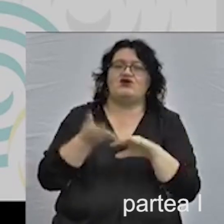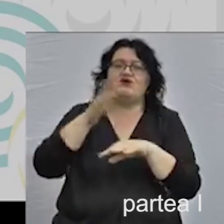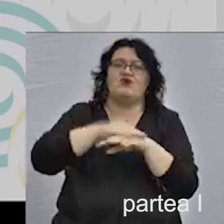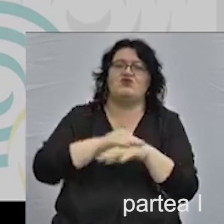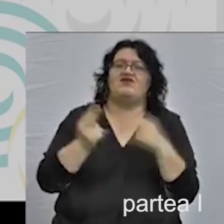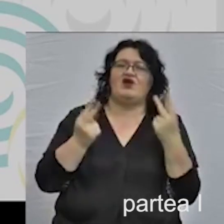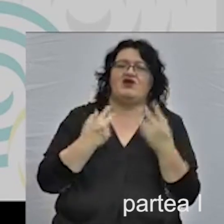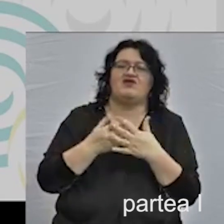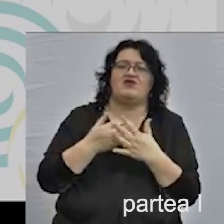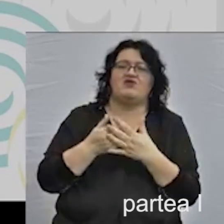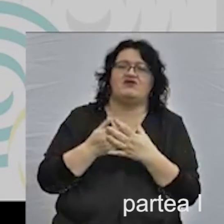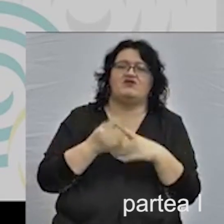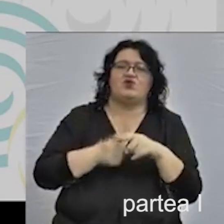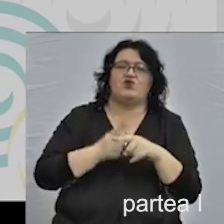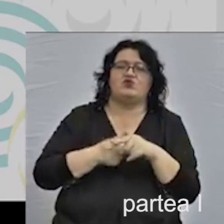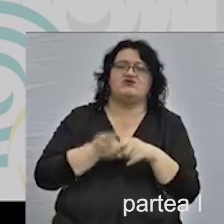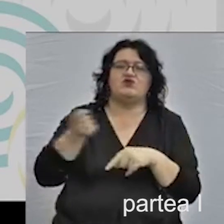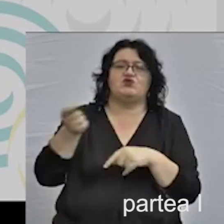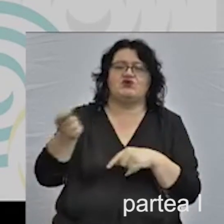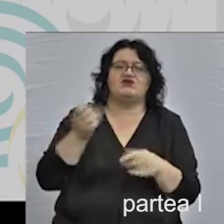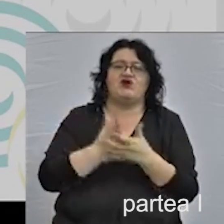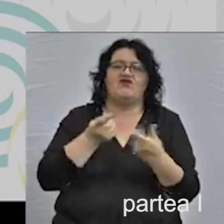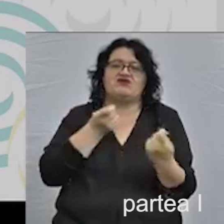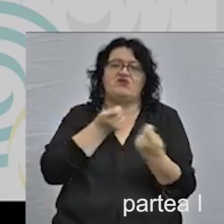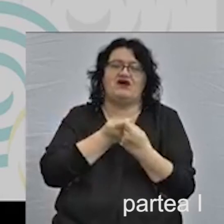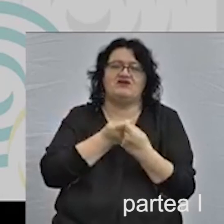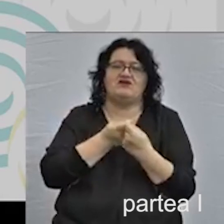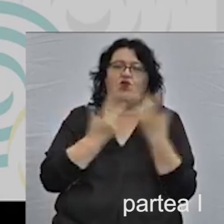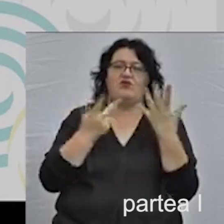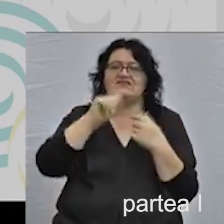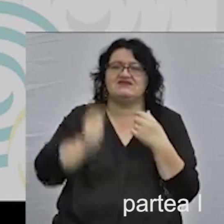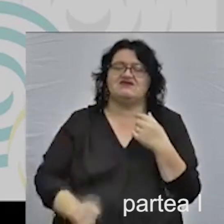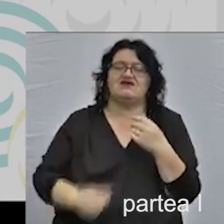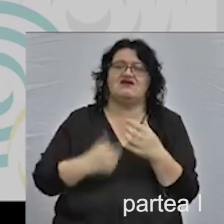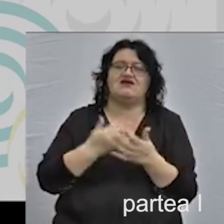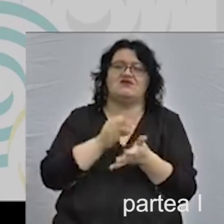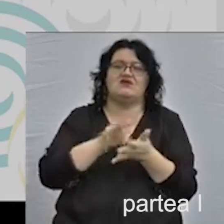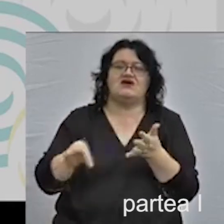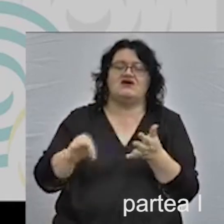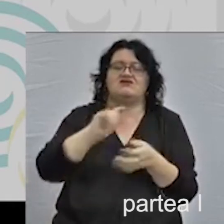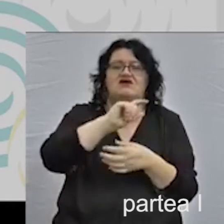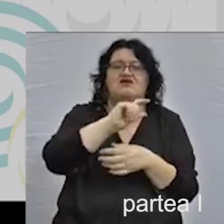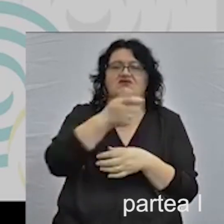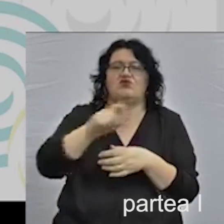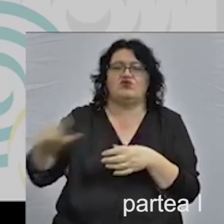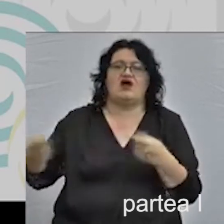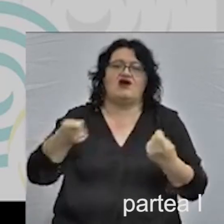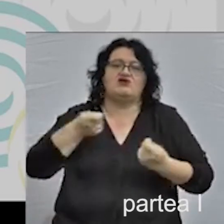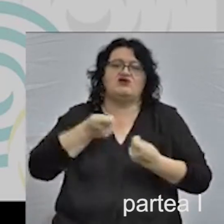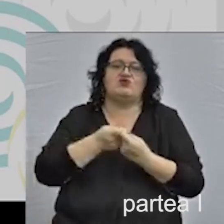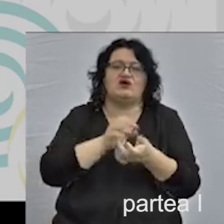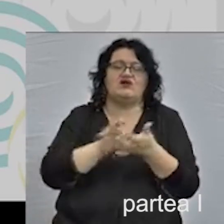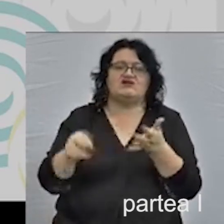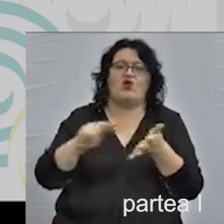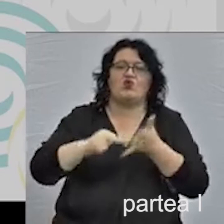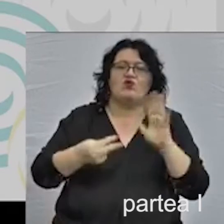valorificată prin produse turistice. Am avut parteneri din 8 țări danubiene și, ca parteneri asociați, am avut